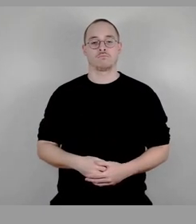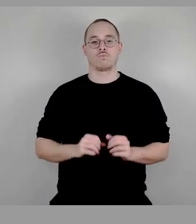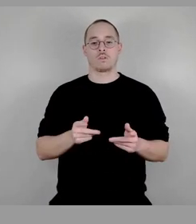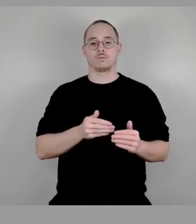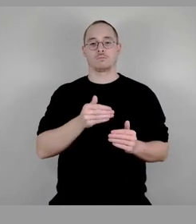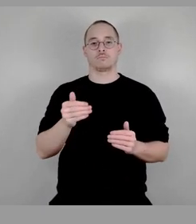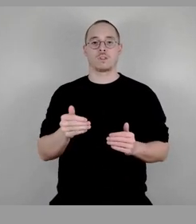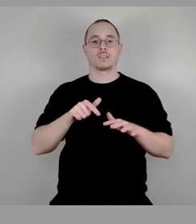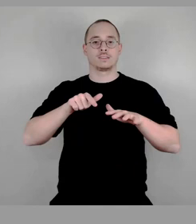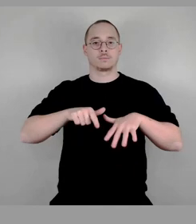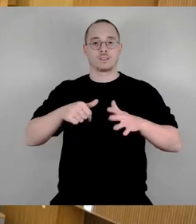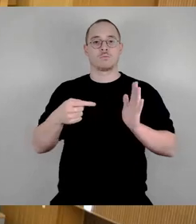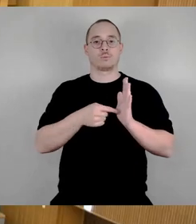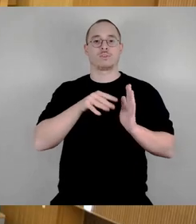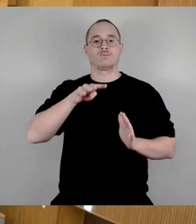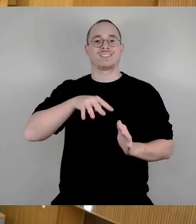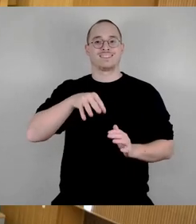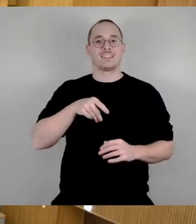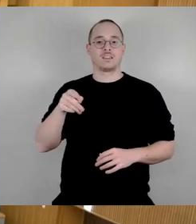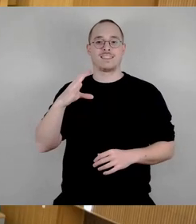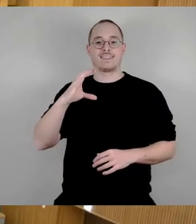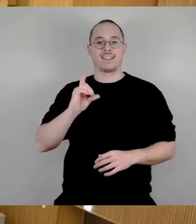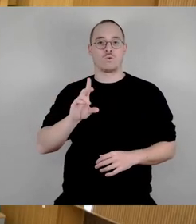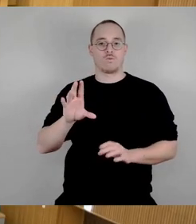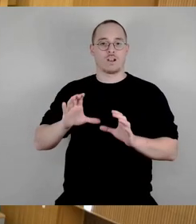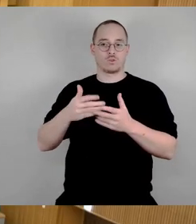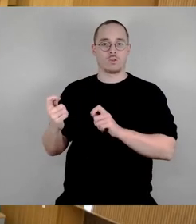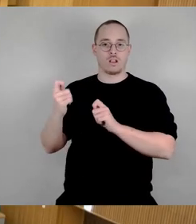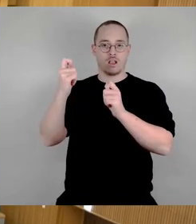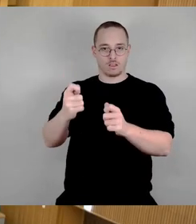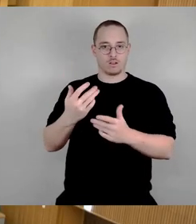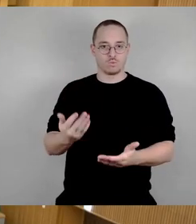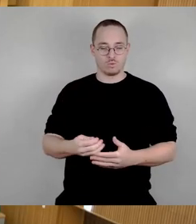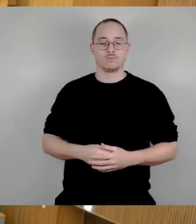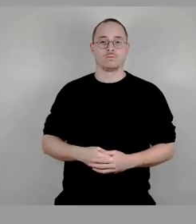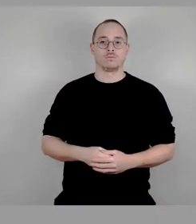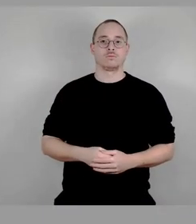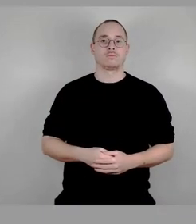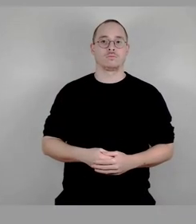Antrag der CDU-Fraktion. Auch hier steht der federführende Ausschussbericht zur Abstimmung.